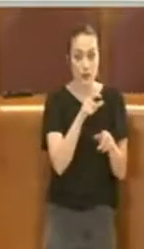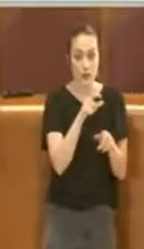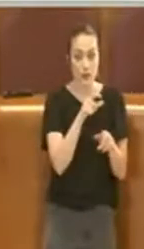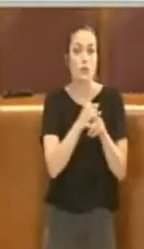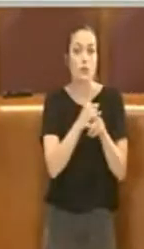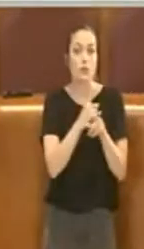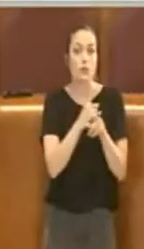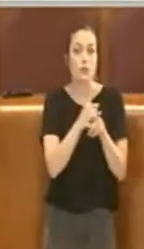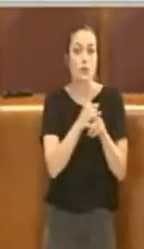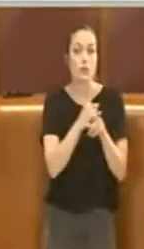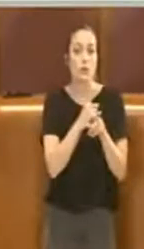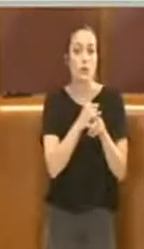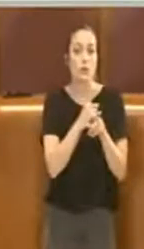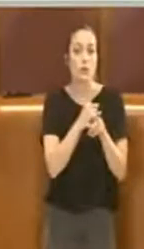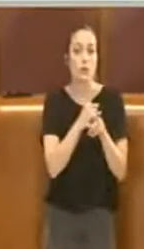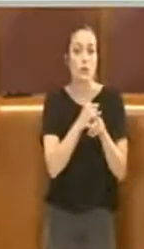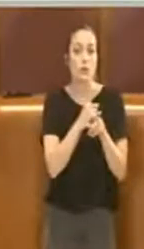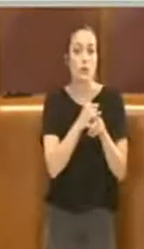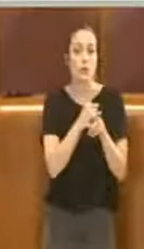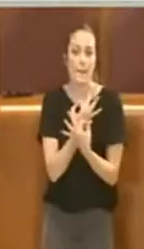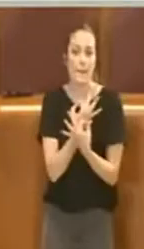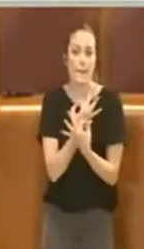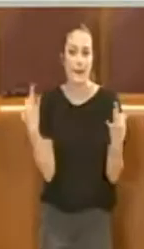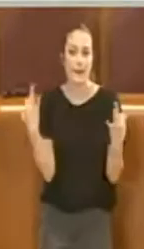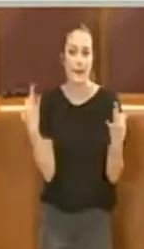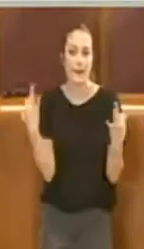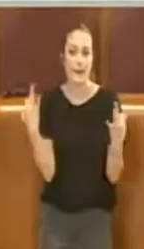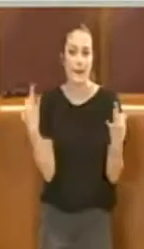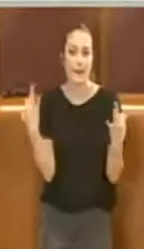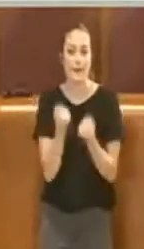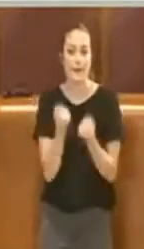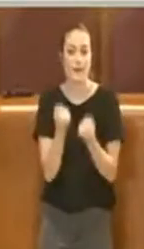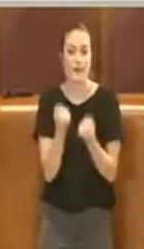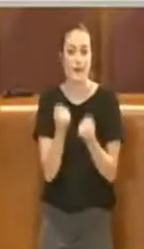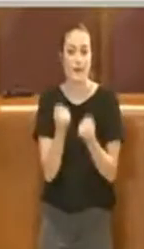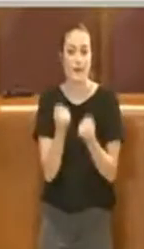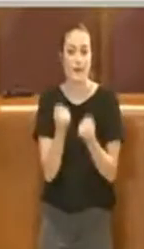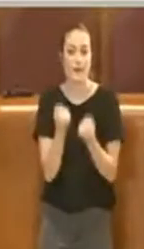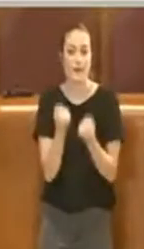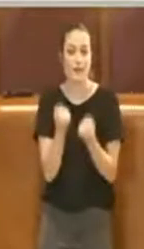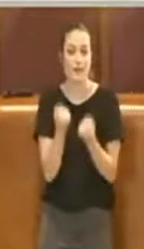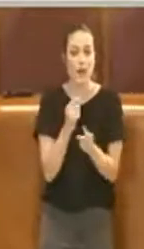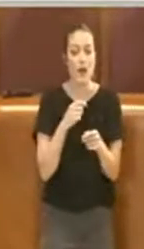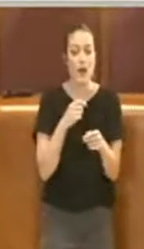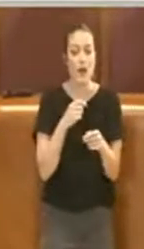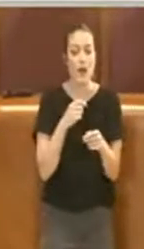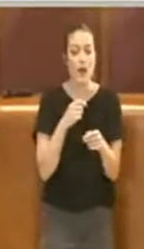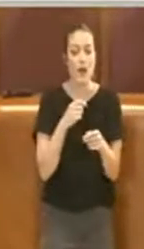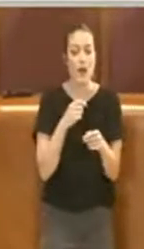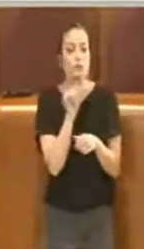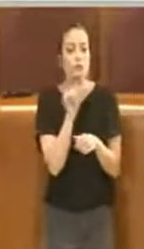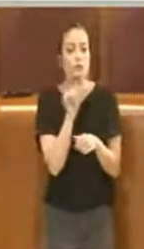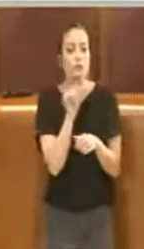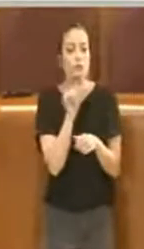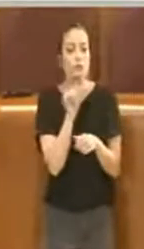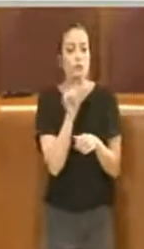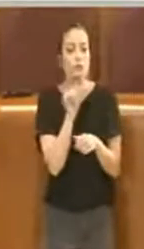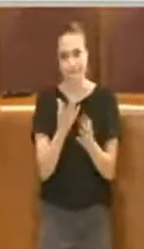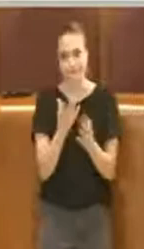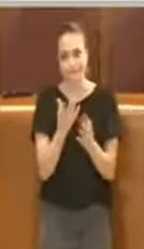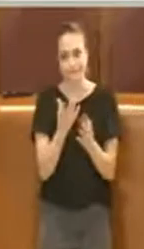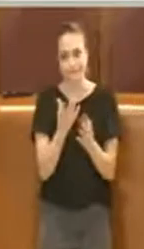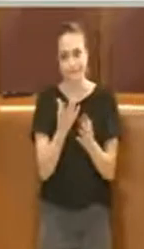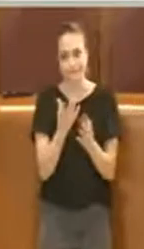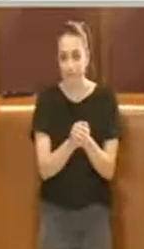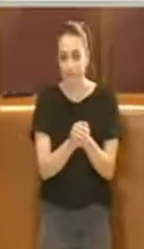per il bene delle attività produttive, non a parole ma nei fatti, dovrebbero tutelare, dovrebbe essere